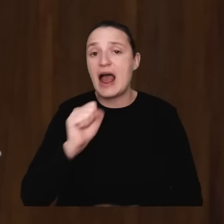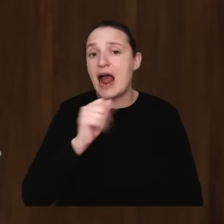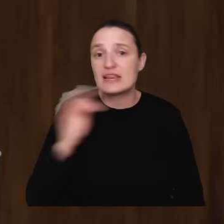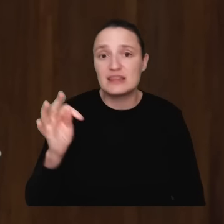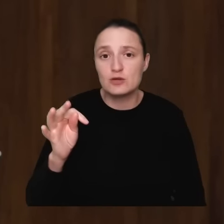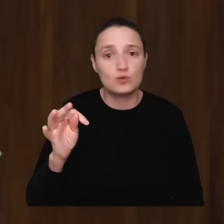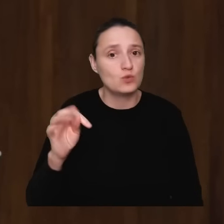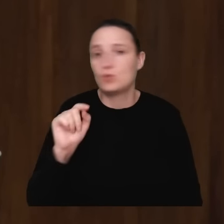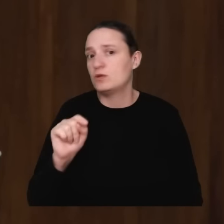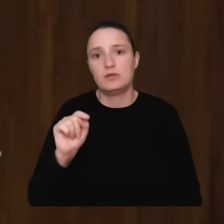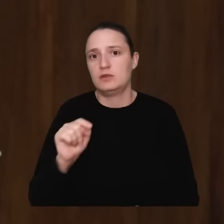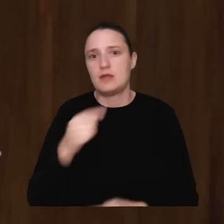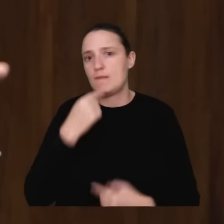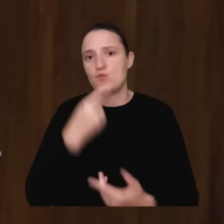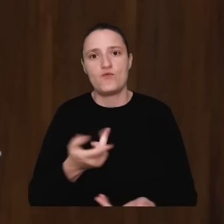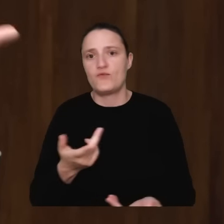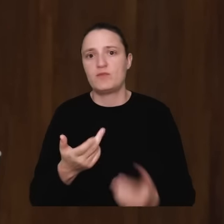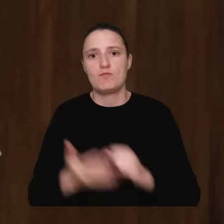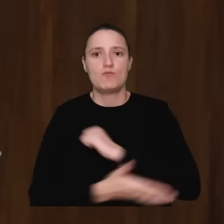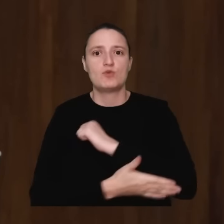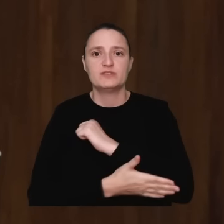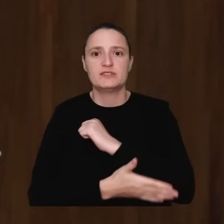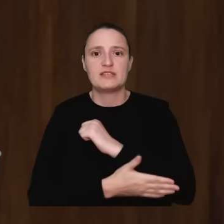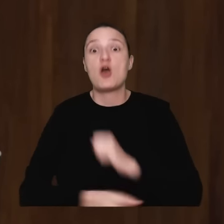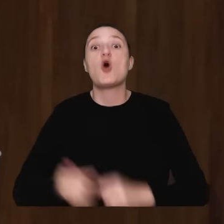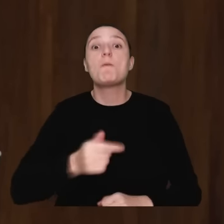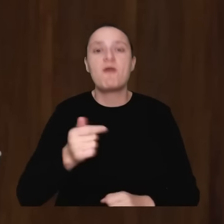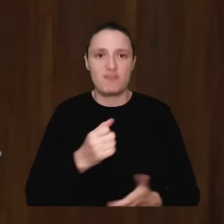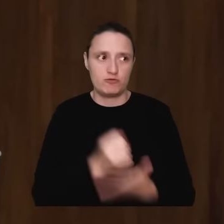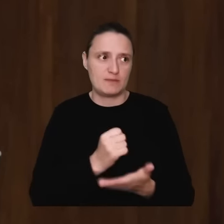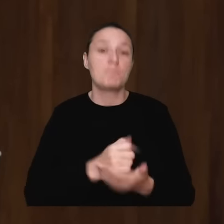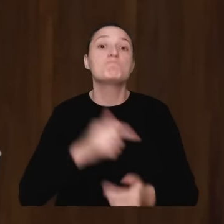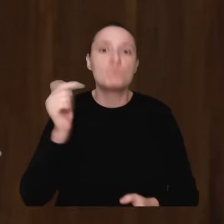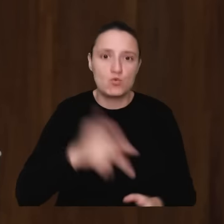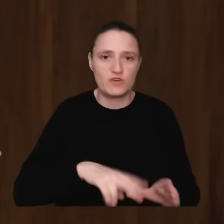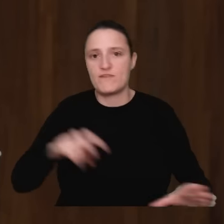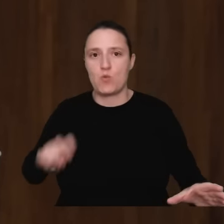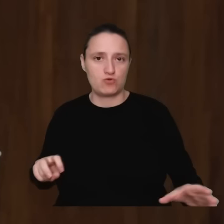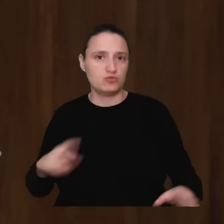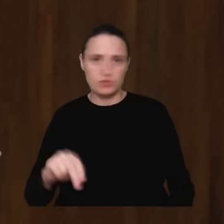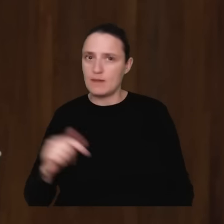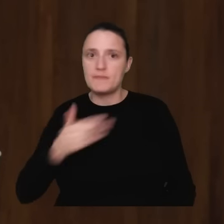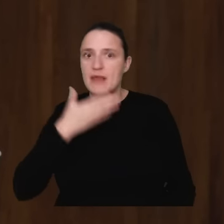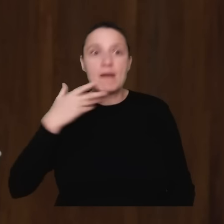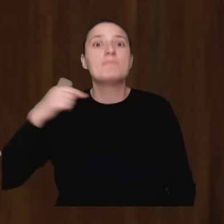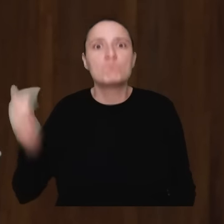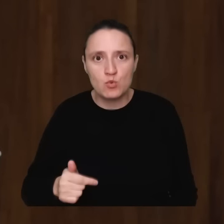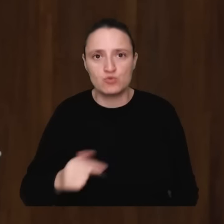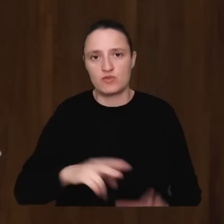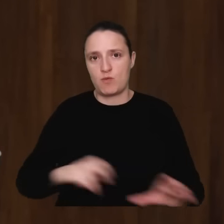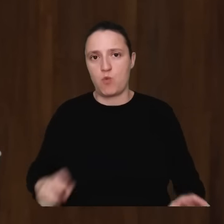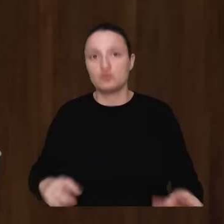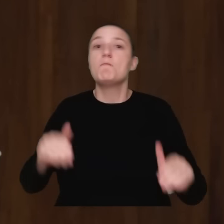żaden sposób nie stanowi podstawy obowiązku prawnego do wyłączenia się. W związku z tym nie ma takiego